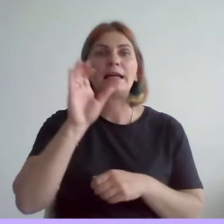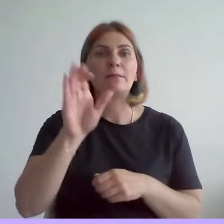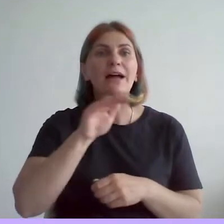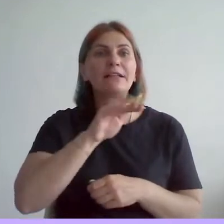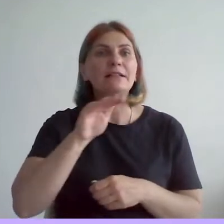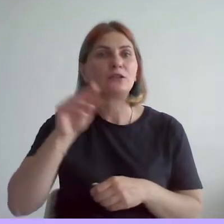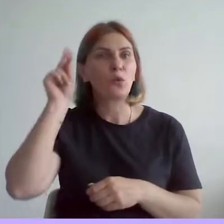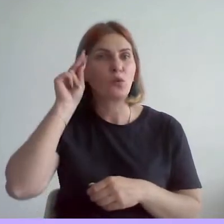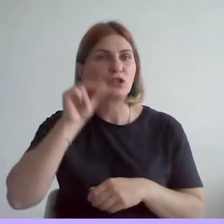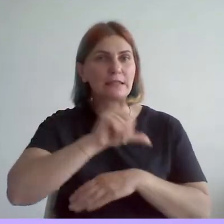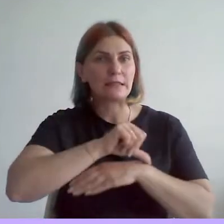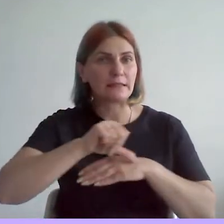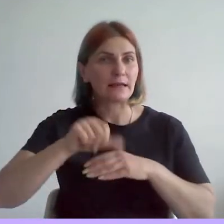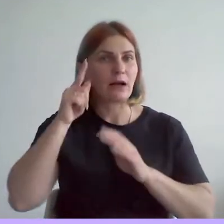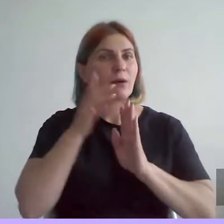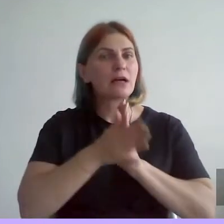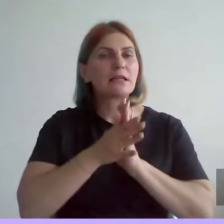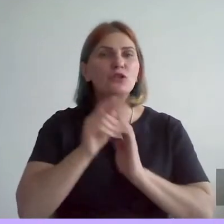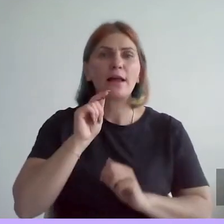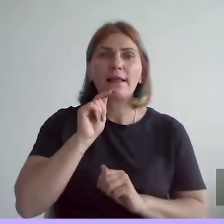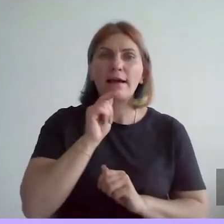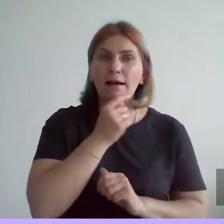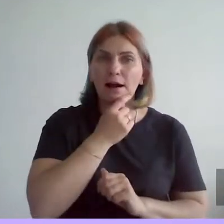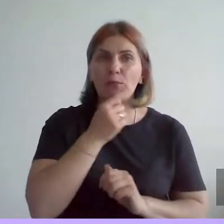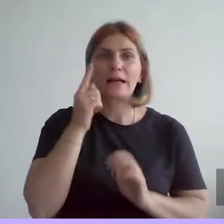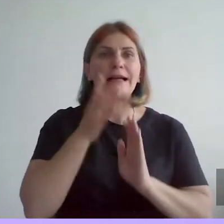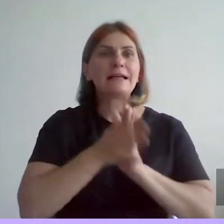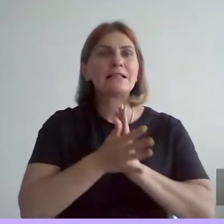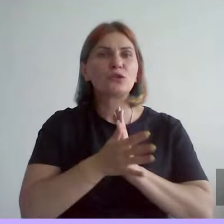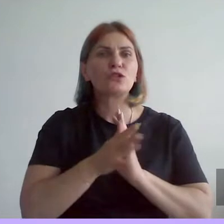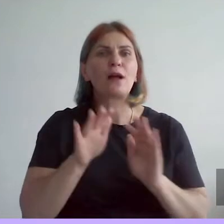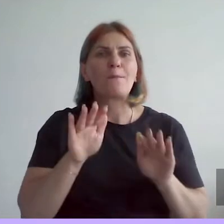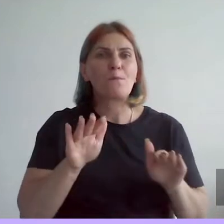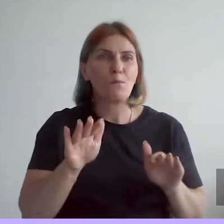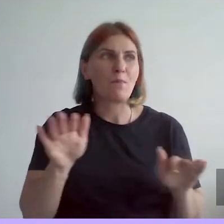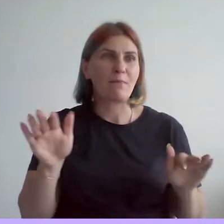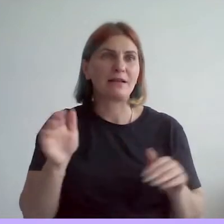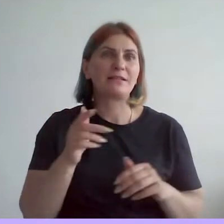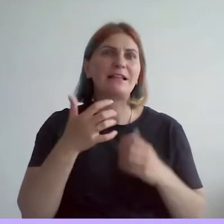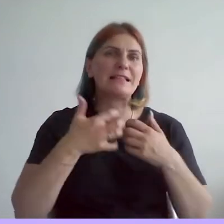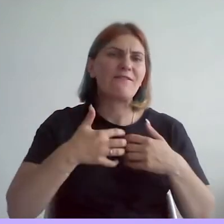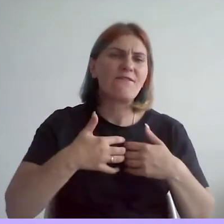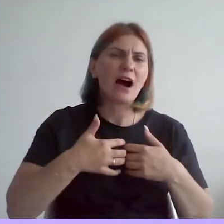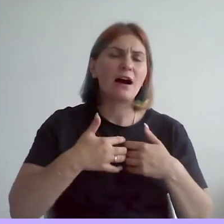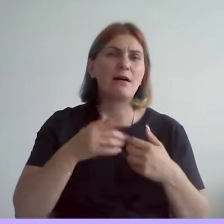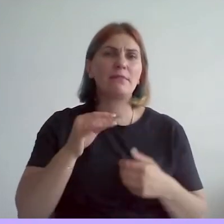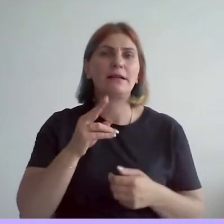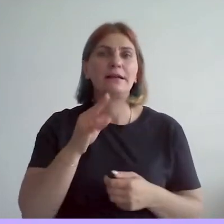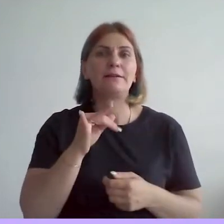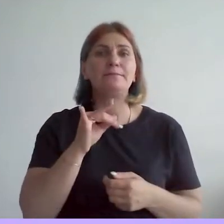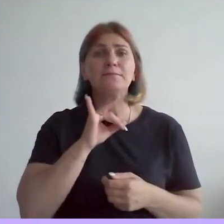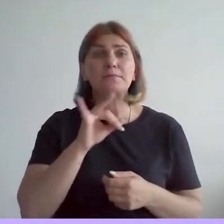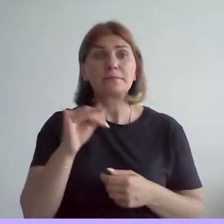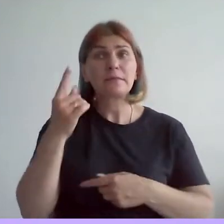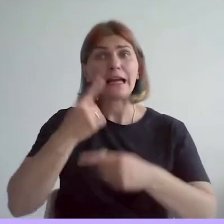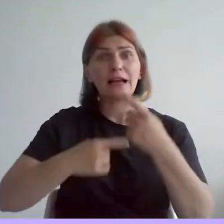границу, изучать экономику, изучать местные мануфактуры, фабрики. И вернулись взрослые,